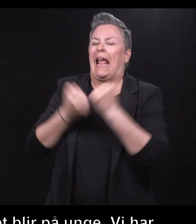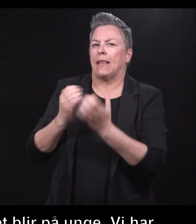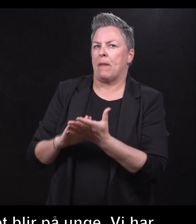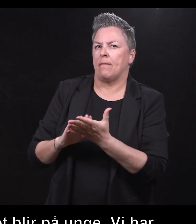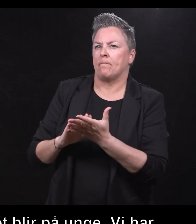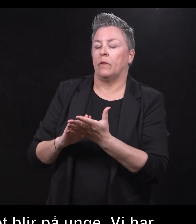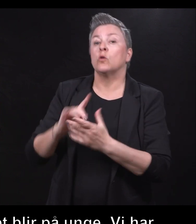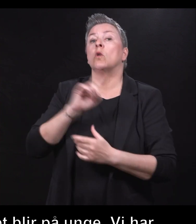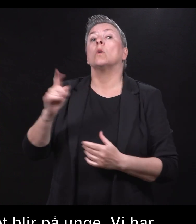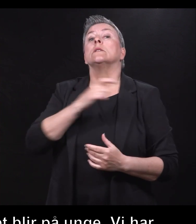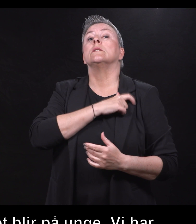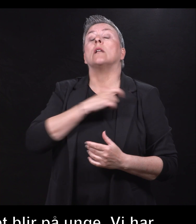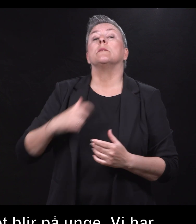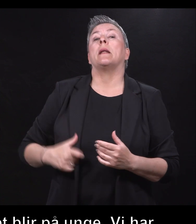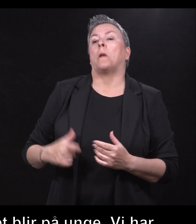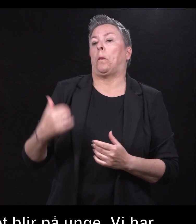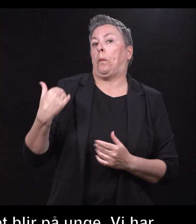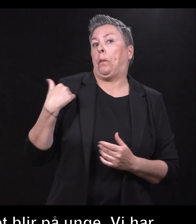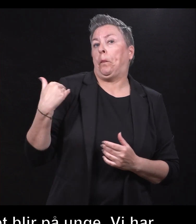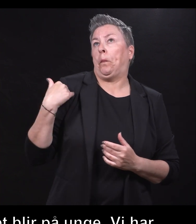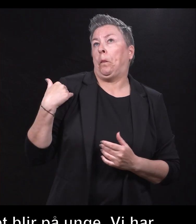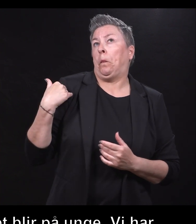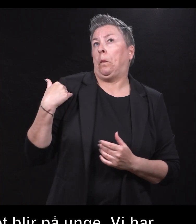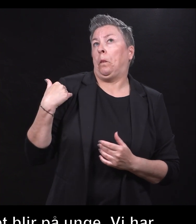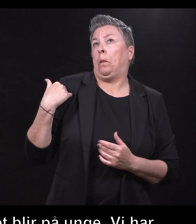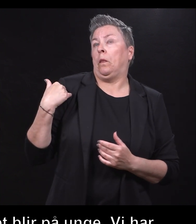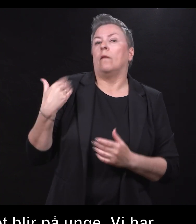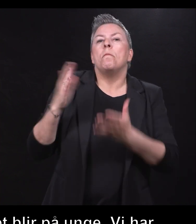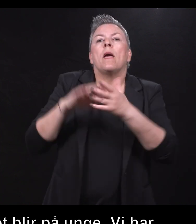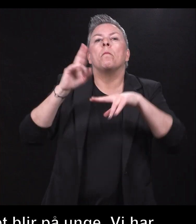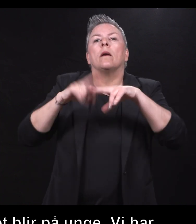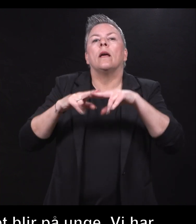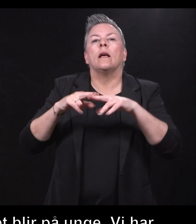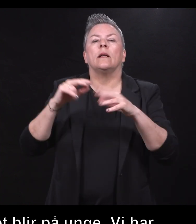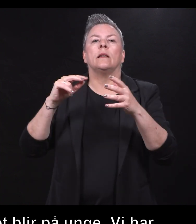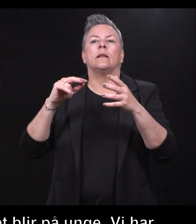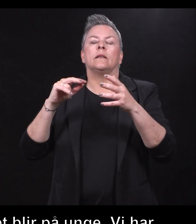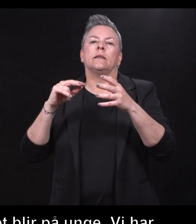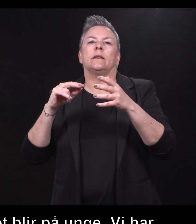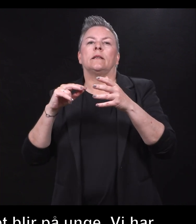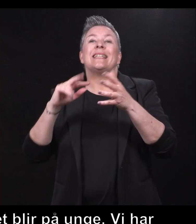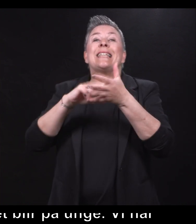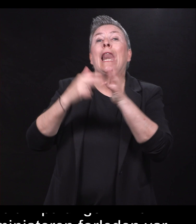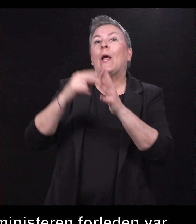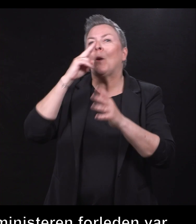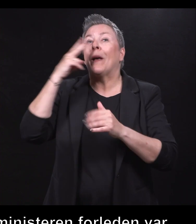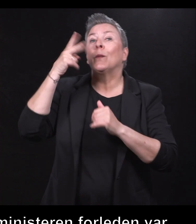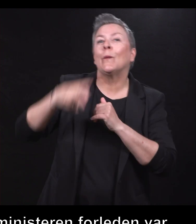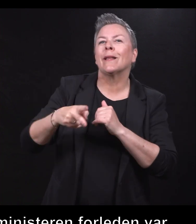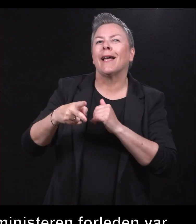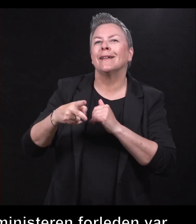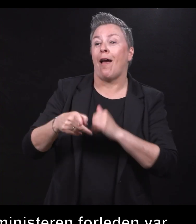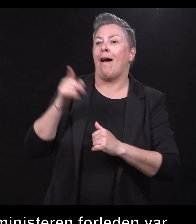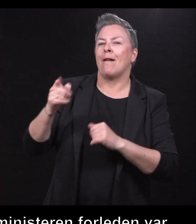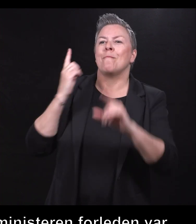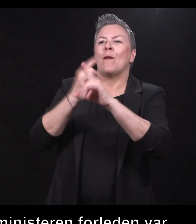statsministeren forleden var med på markeringen av stilling nummer 200, så møtte han en person